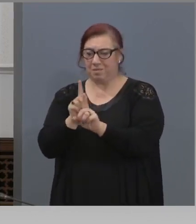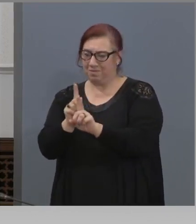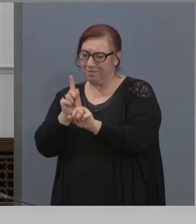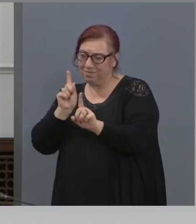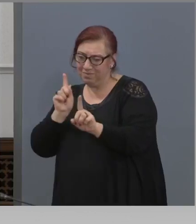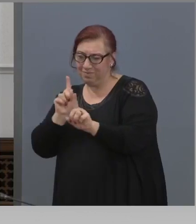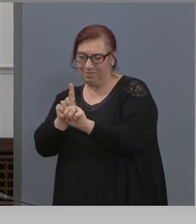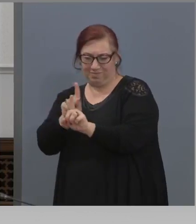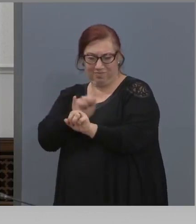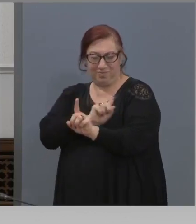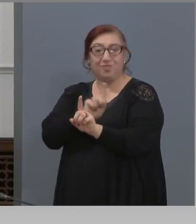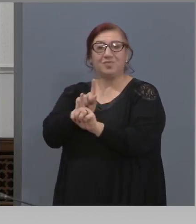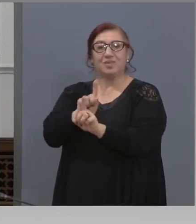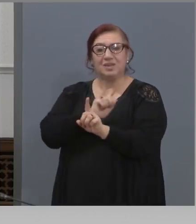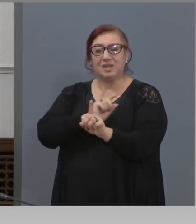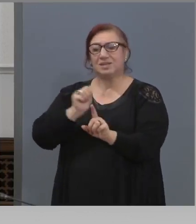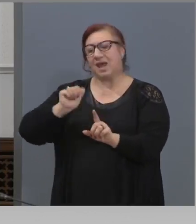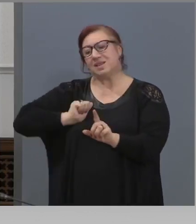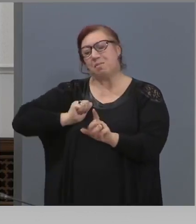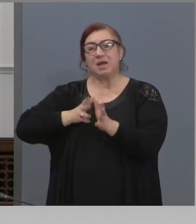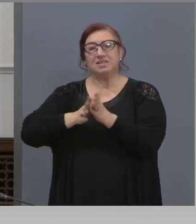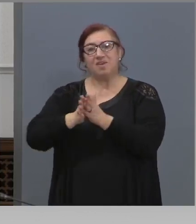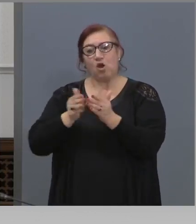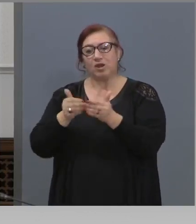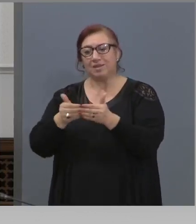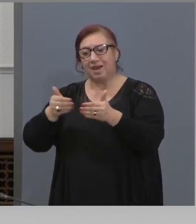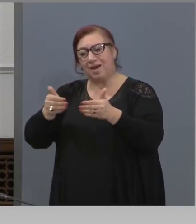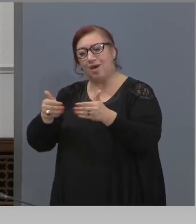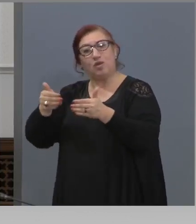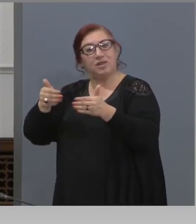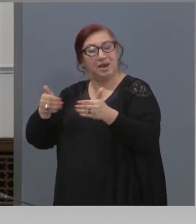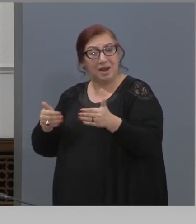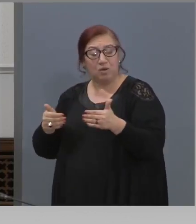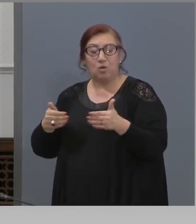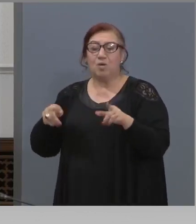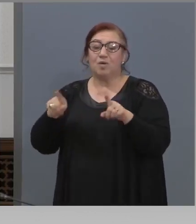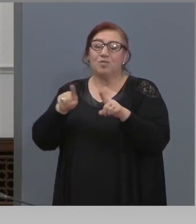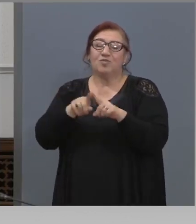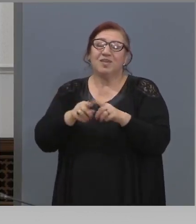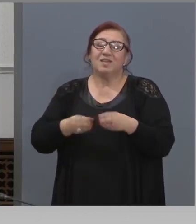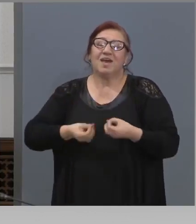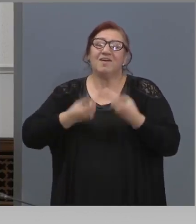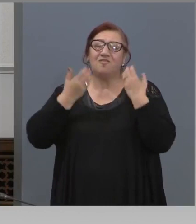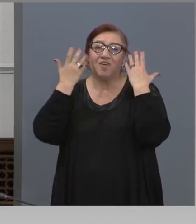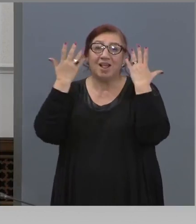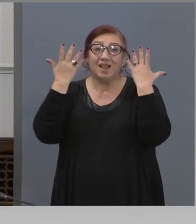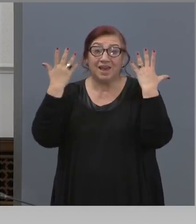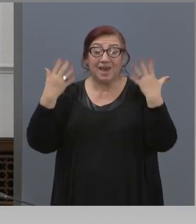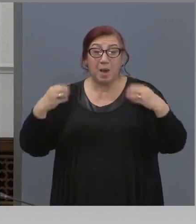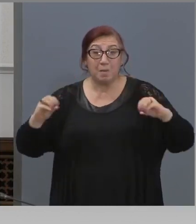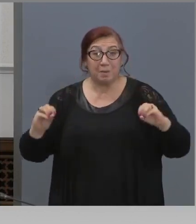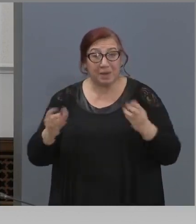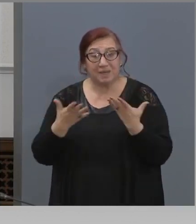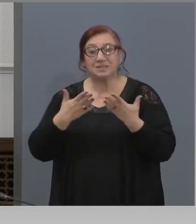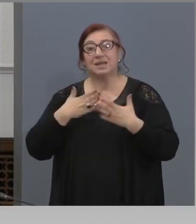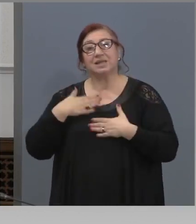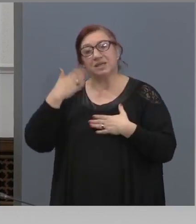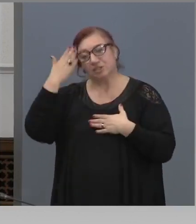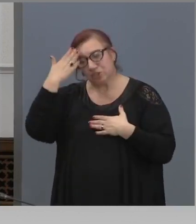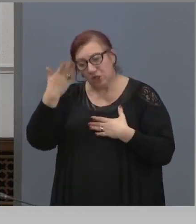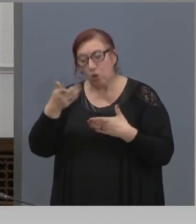която и в момента се прави. Най-великият празник, да можеме да го почтеме.